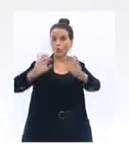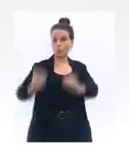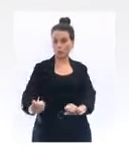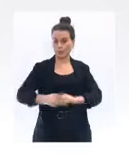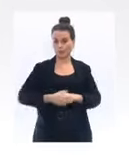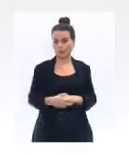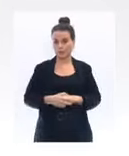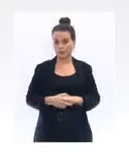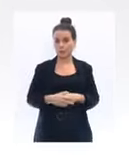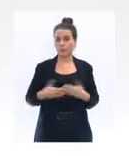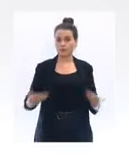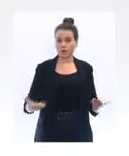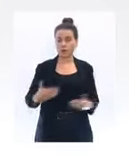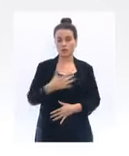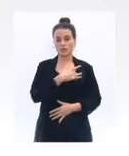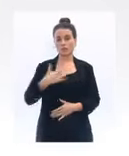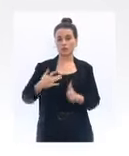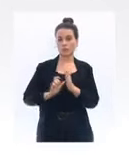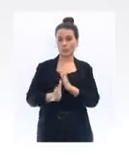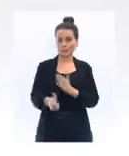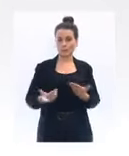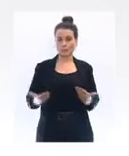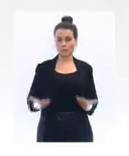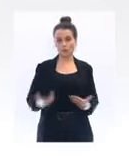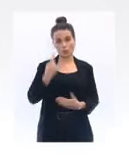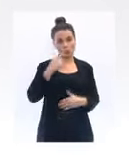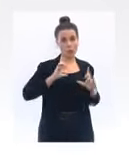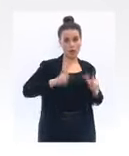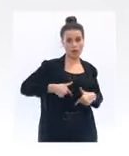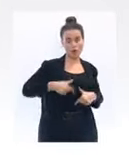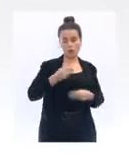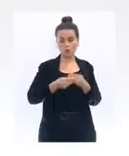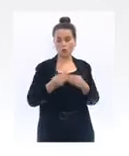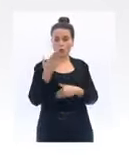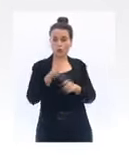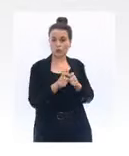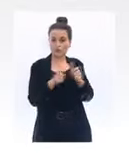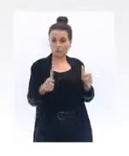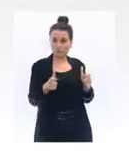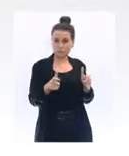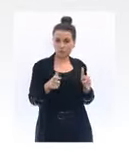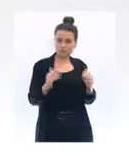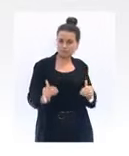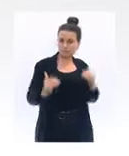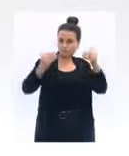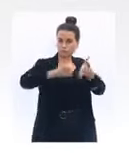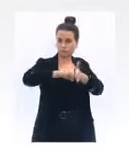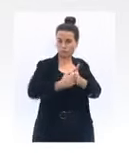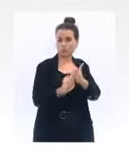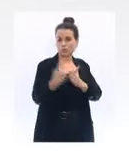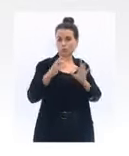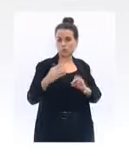Le protocole sanitaire qui va s'appliquer maintenant pour les écoles et les établissements est donc durci comme l dit le Premier ministre.